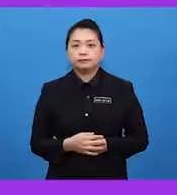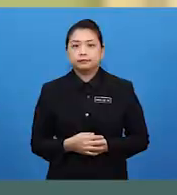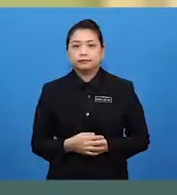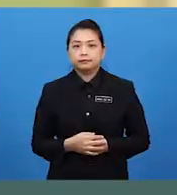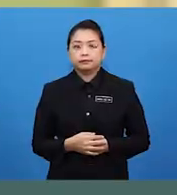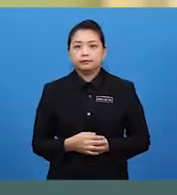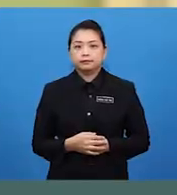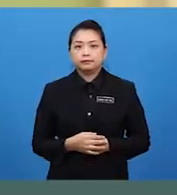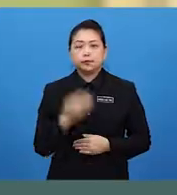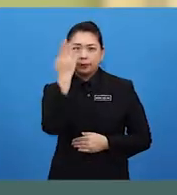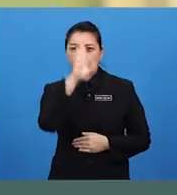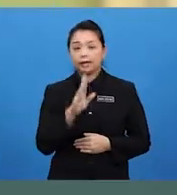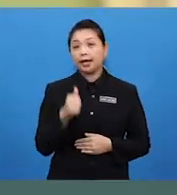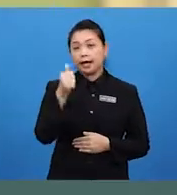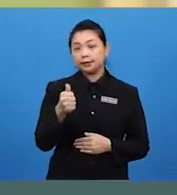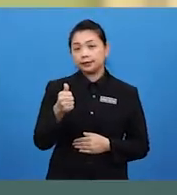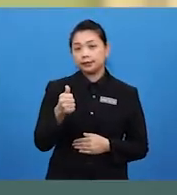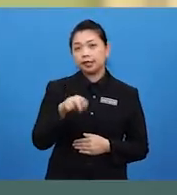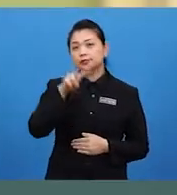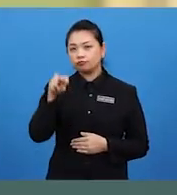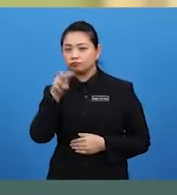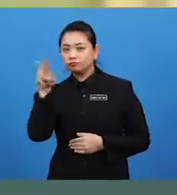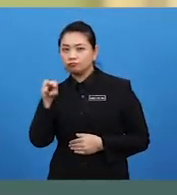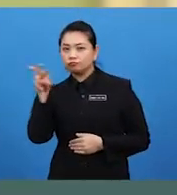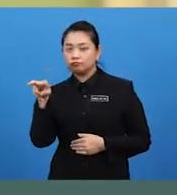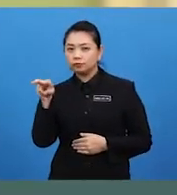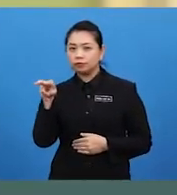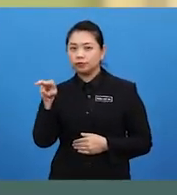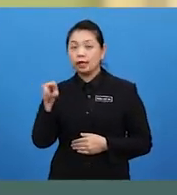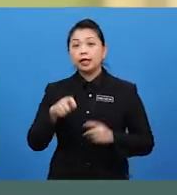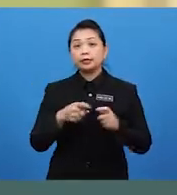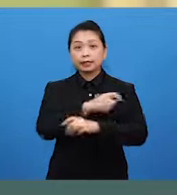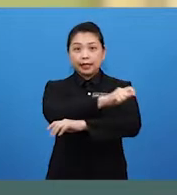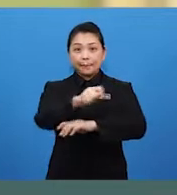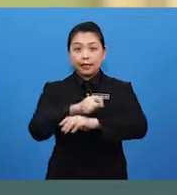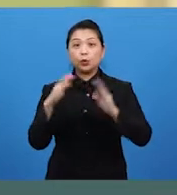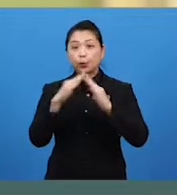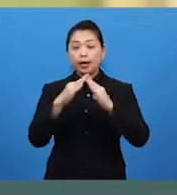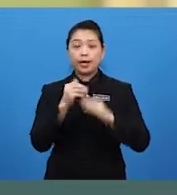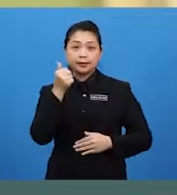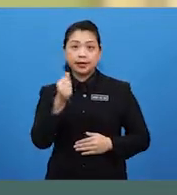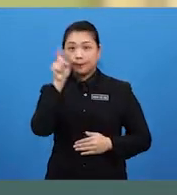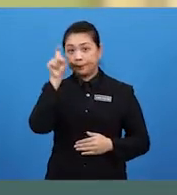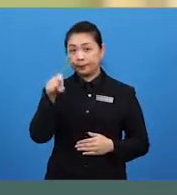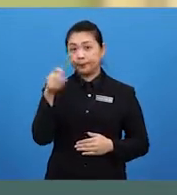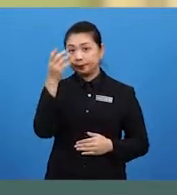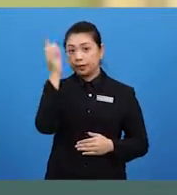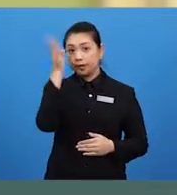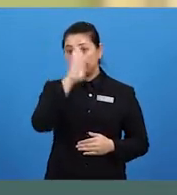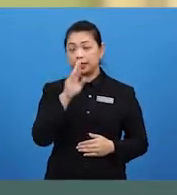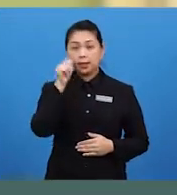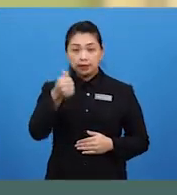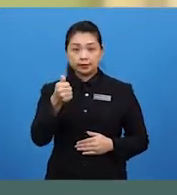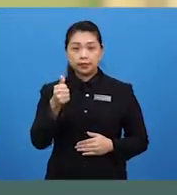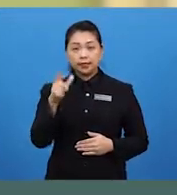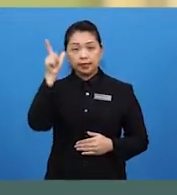Pernahkah anda bersiar-siar di sekitar taman berdekatan halaman rumah anda? Anda akan lihat pelbagai jenis bunga